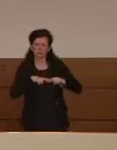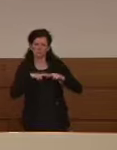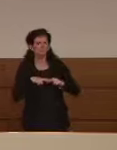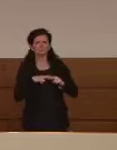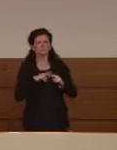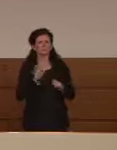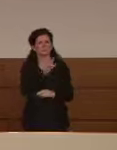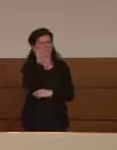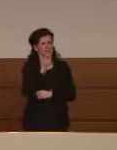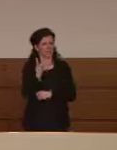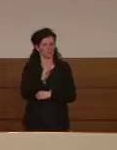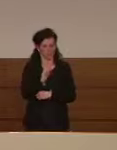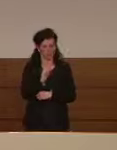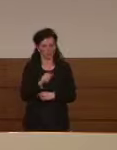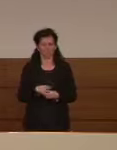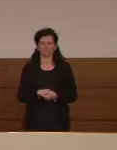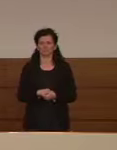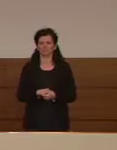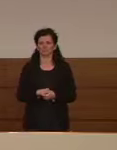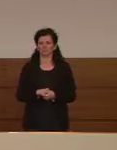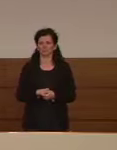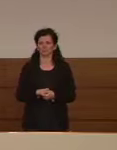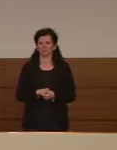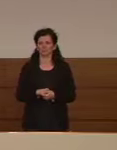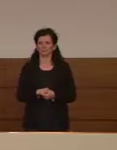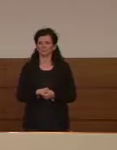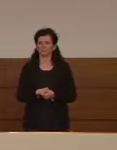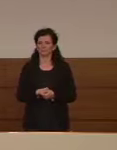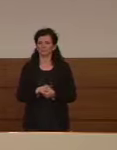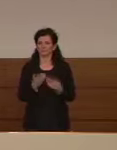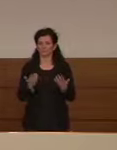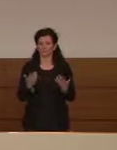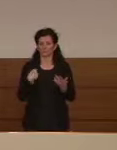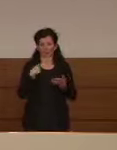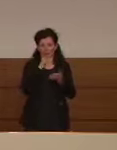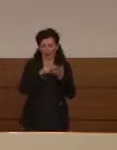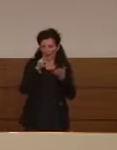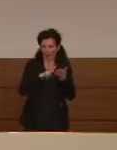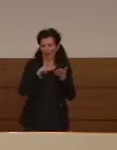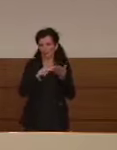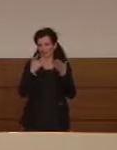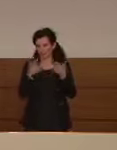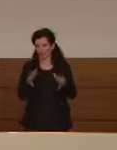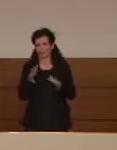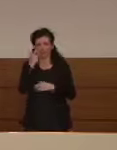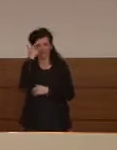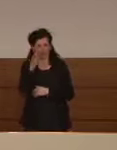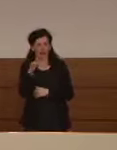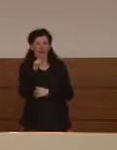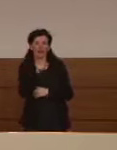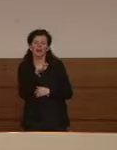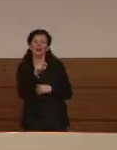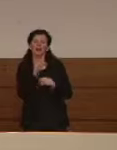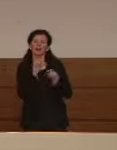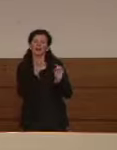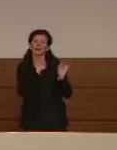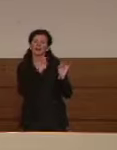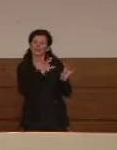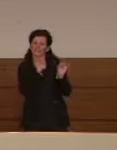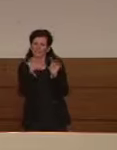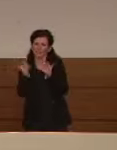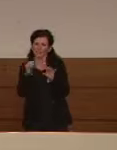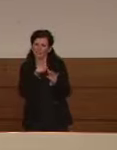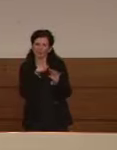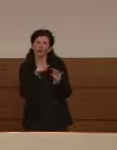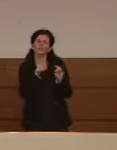Abbiamo visto, perché sappiamo tutti, noi abbiamo letto, di recidive che non sono reinfezioni ma probabilmente sono